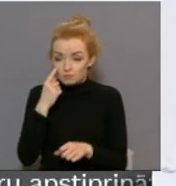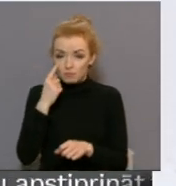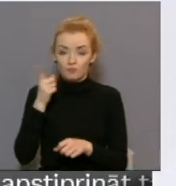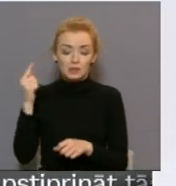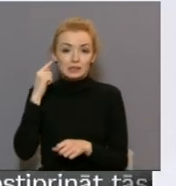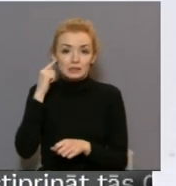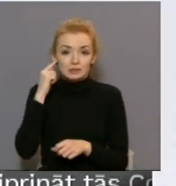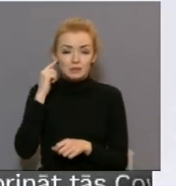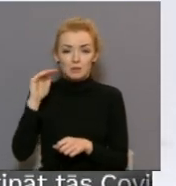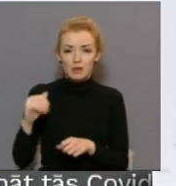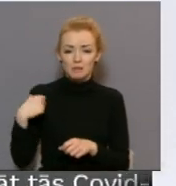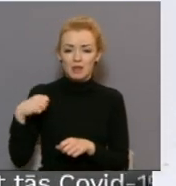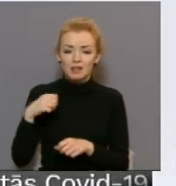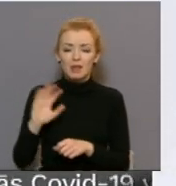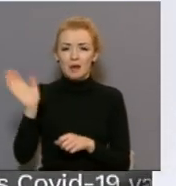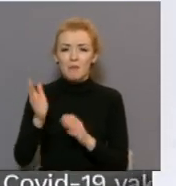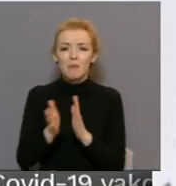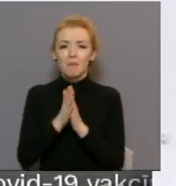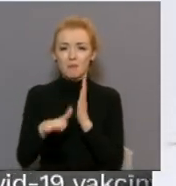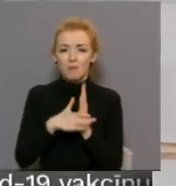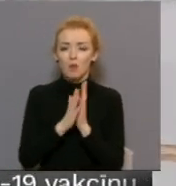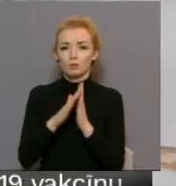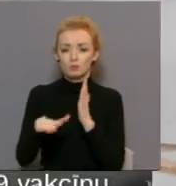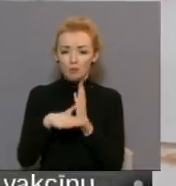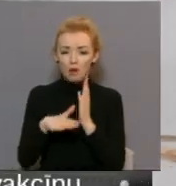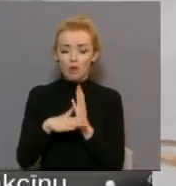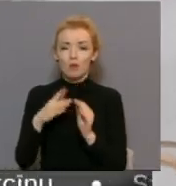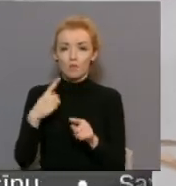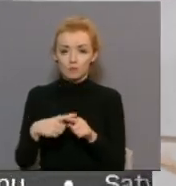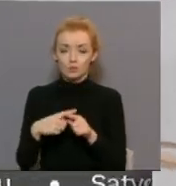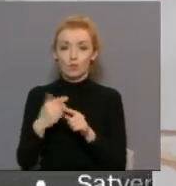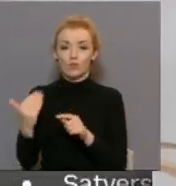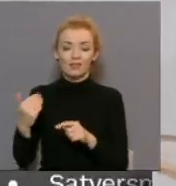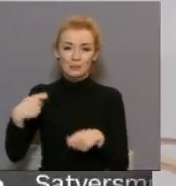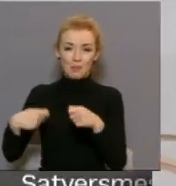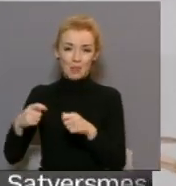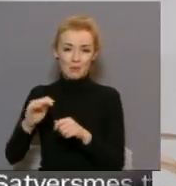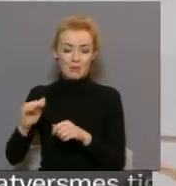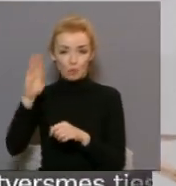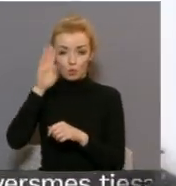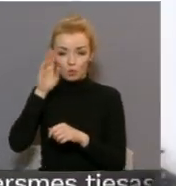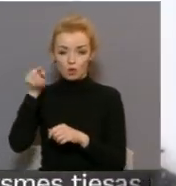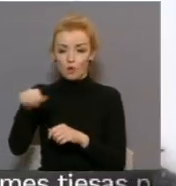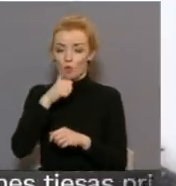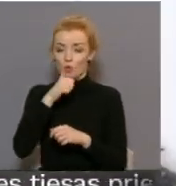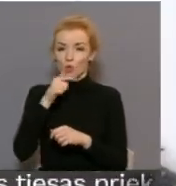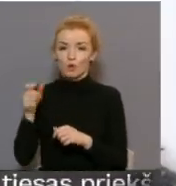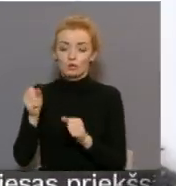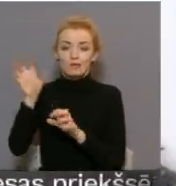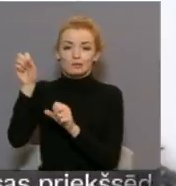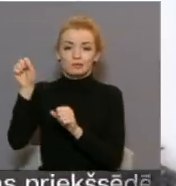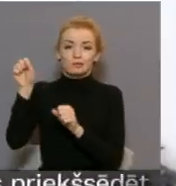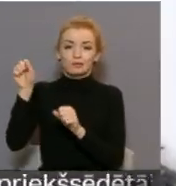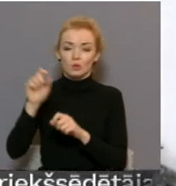izdzirdēja, kādas mazas meitenītes palīgās saucienas un konstatēja, ka meitenītes spēļu biedrīs atrodas augstajā dīķi ūdenī, turoties pie laipas. Krista